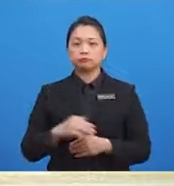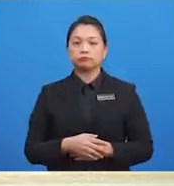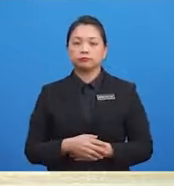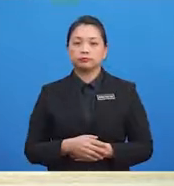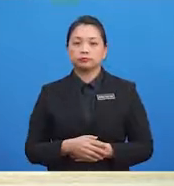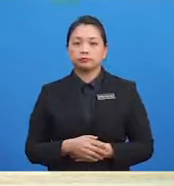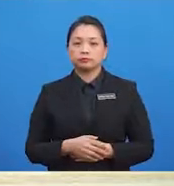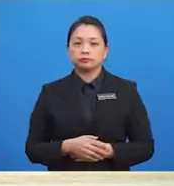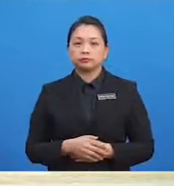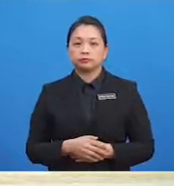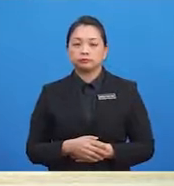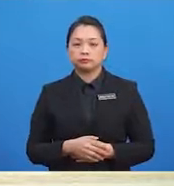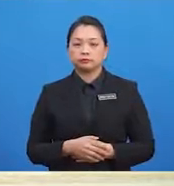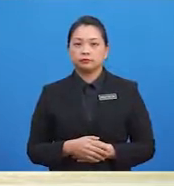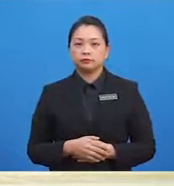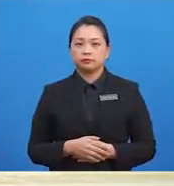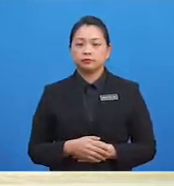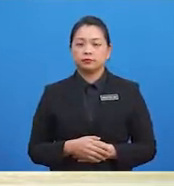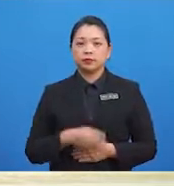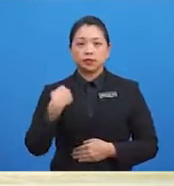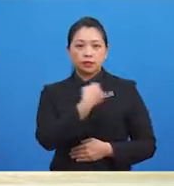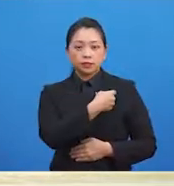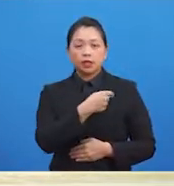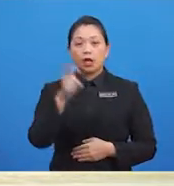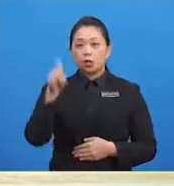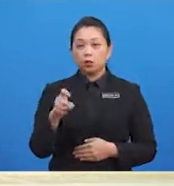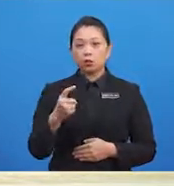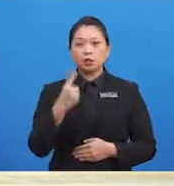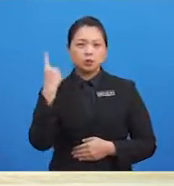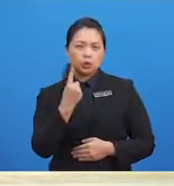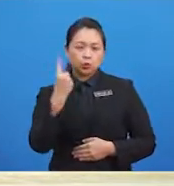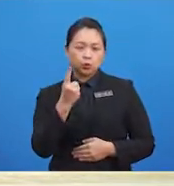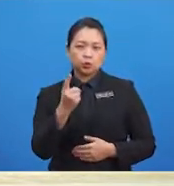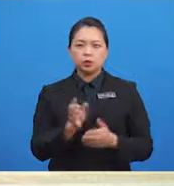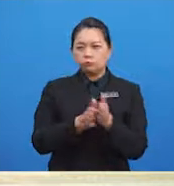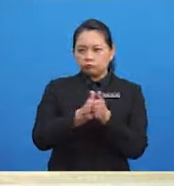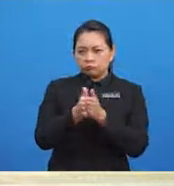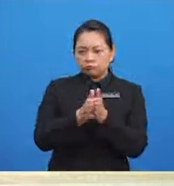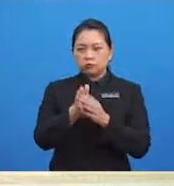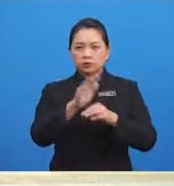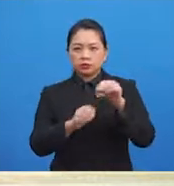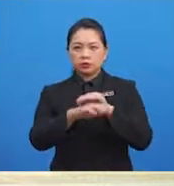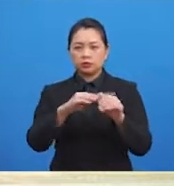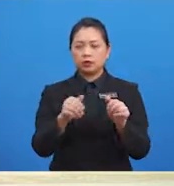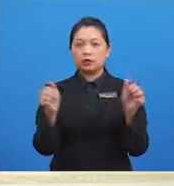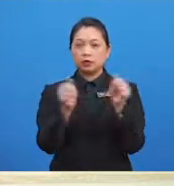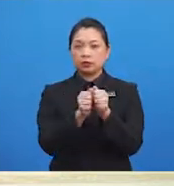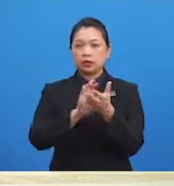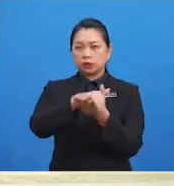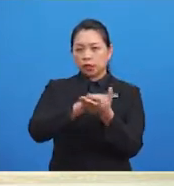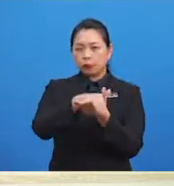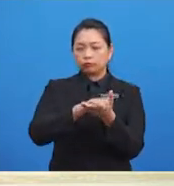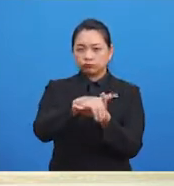sabun Lebih-lebih lagi Waktu Covid-19 ini Bila kita selalu